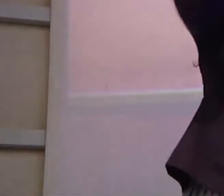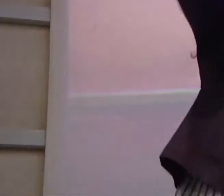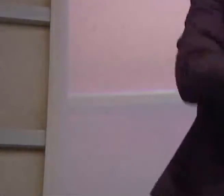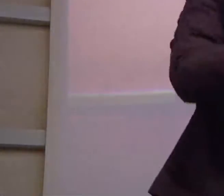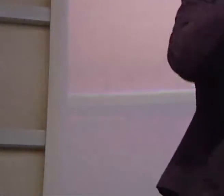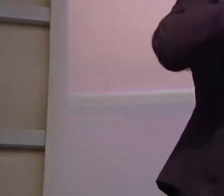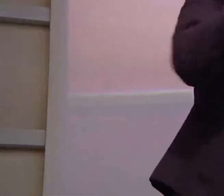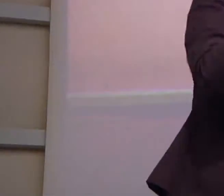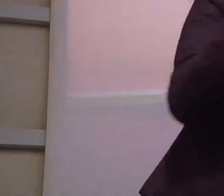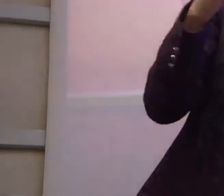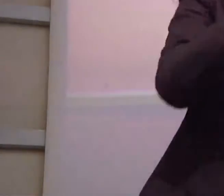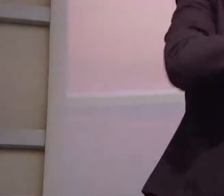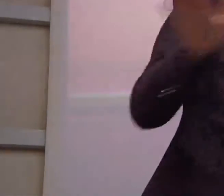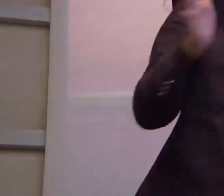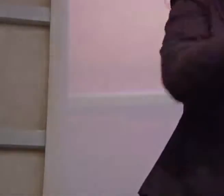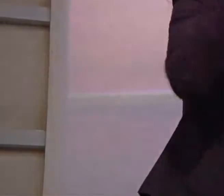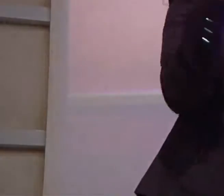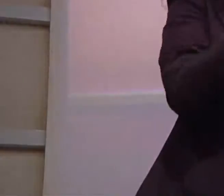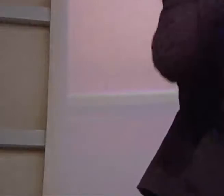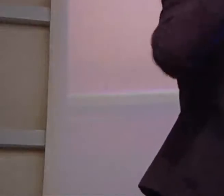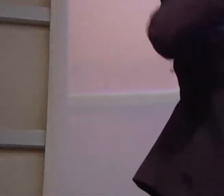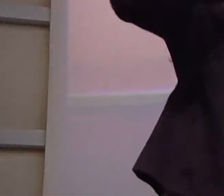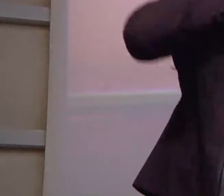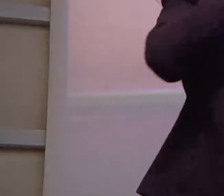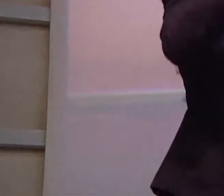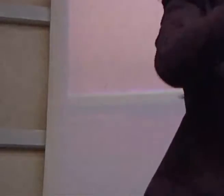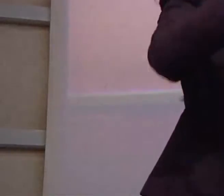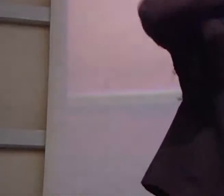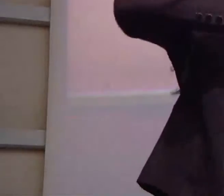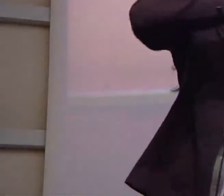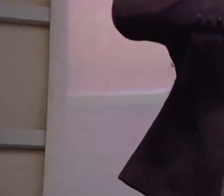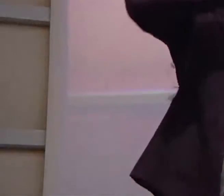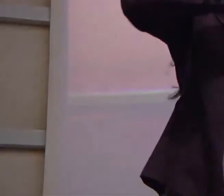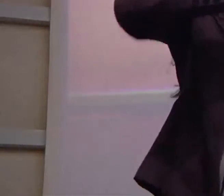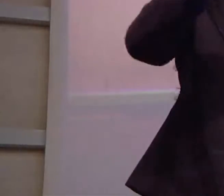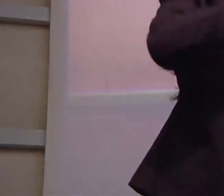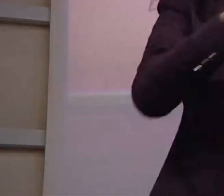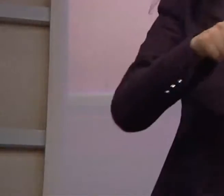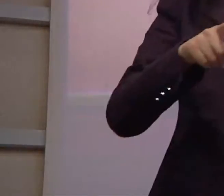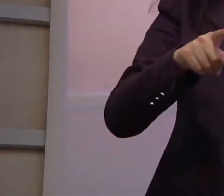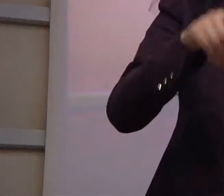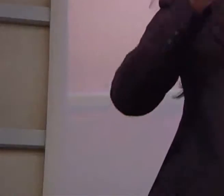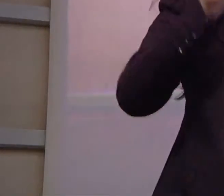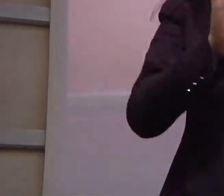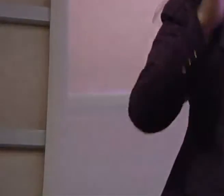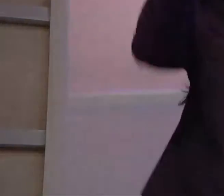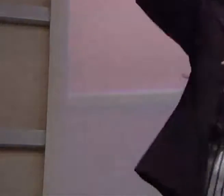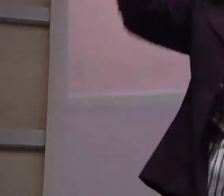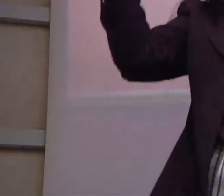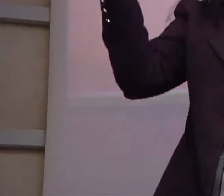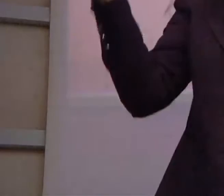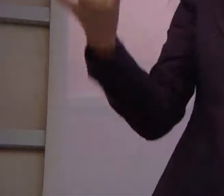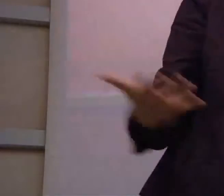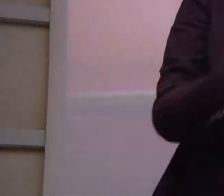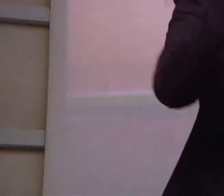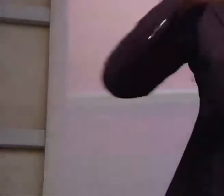Quindi dobbiamo pagare le tasse, contributi come tutti, però come tutti gli altri che hanno, bene o male, che funzionano.